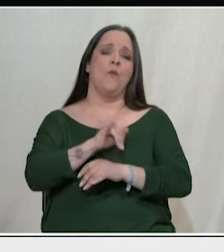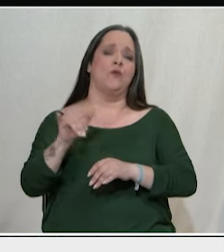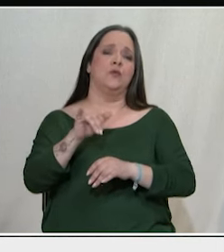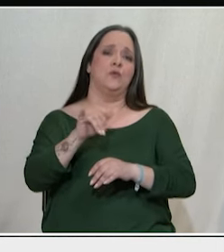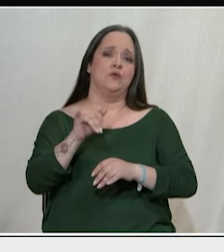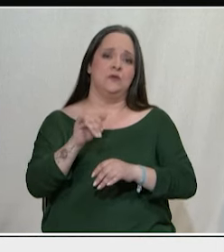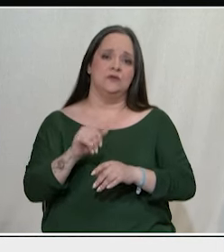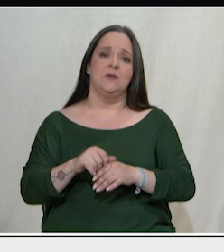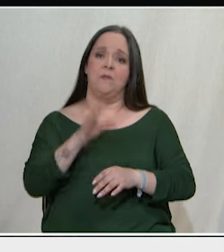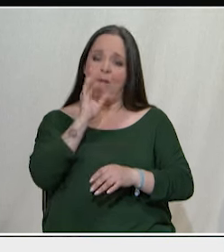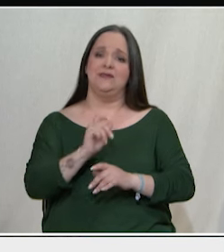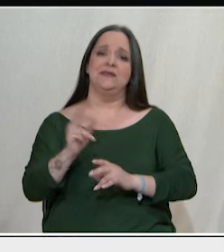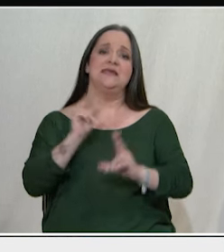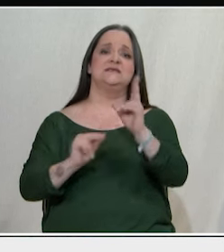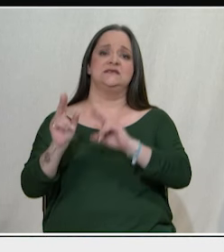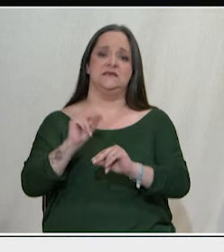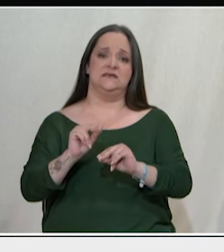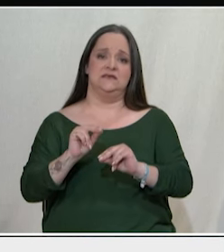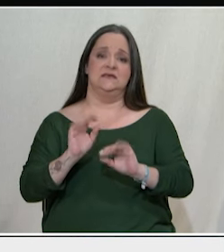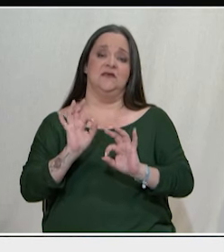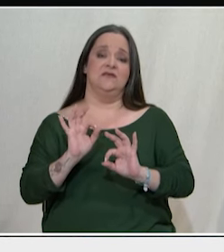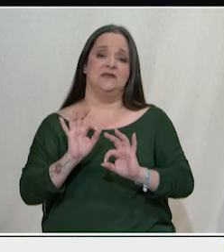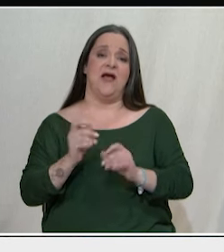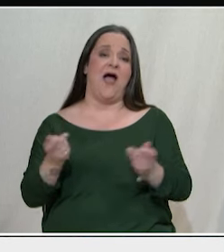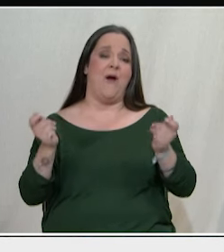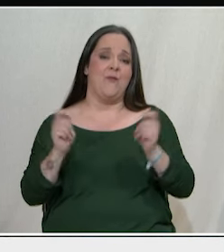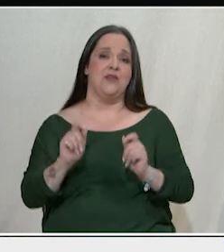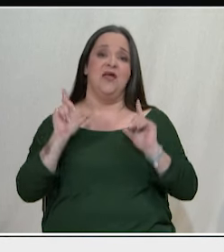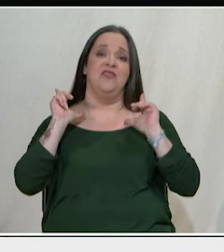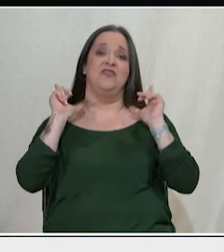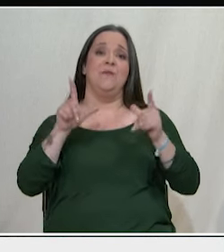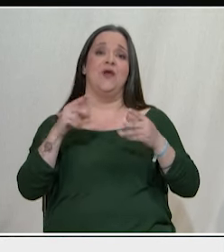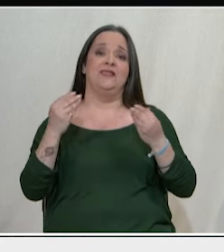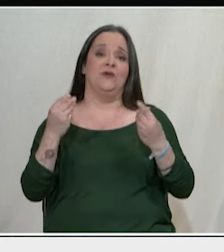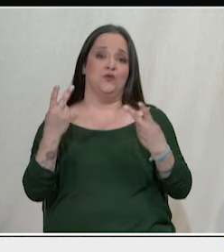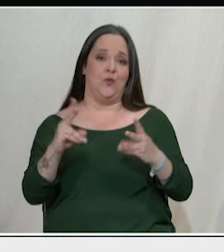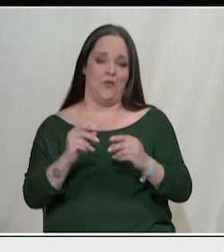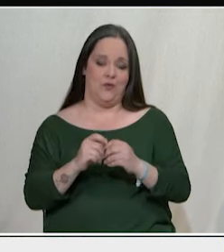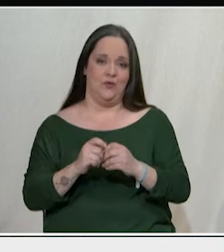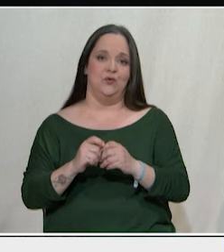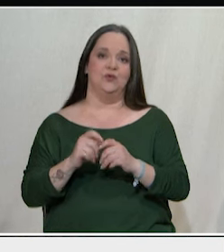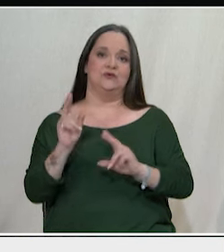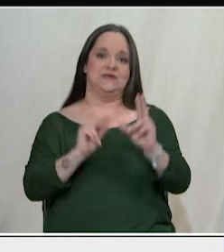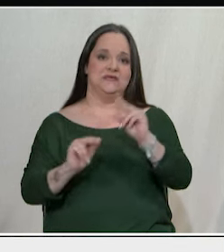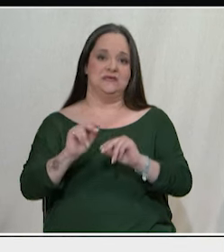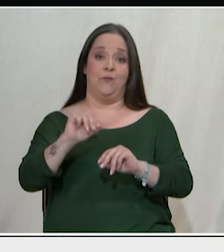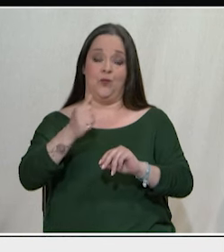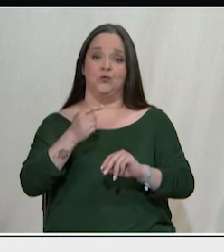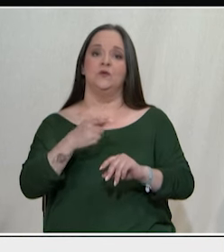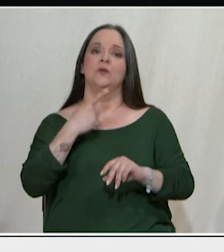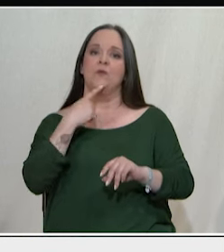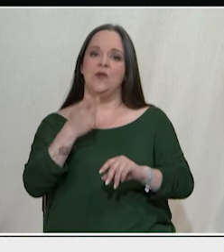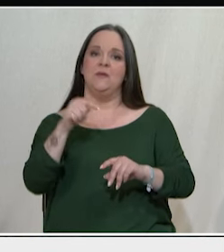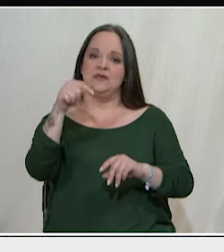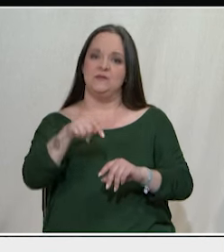πολύ προσωτερουμία δημοκρατική συζήτηση. Καταρχάς, πρέπει να πούμε ότι αυτό που ονομάζουμε σήμερα πολιτικό